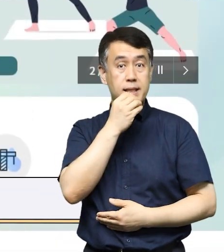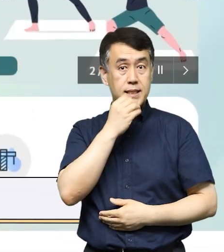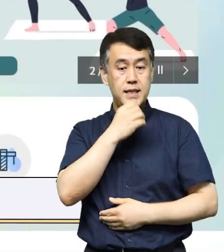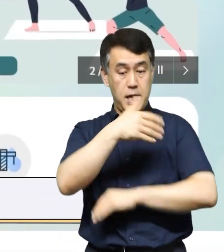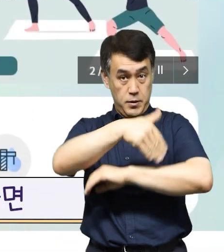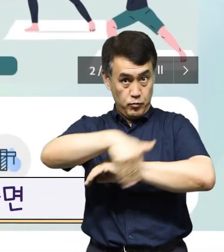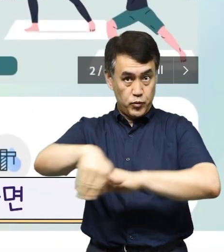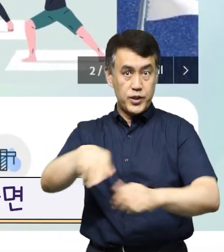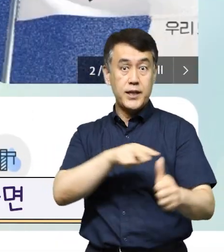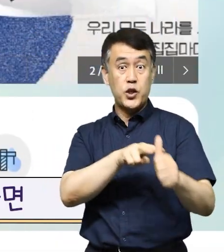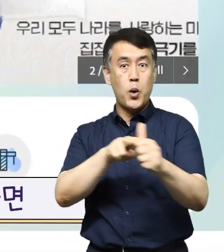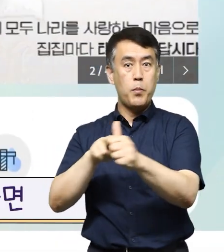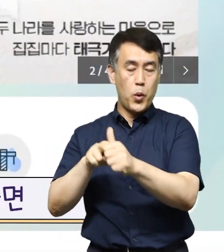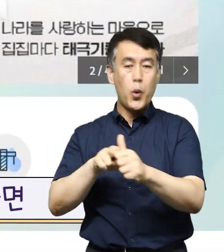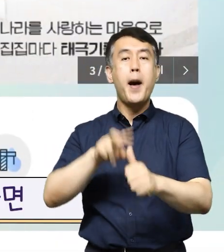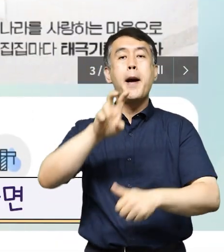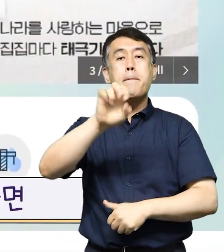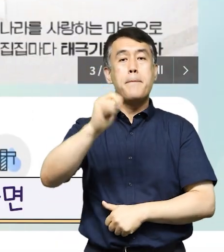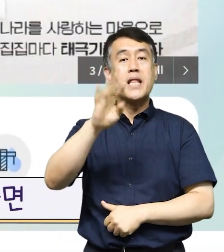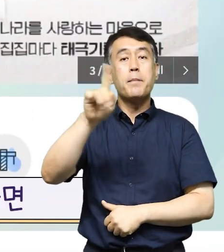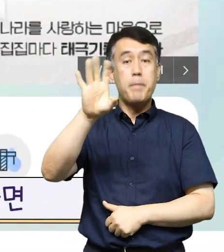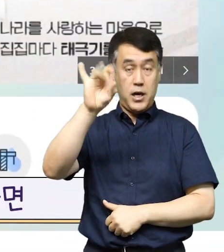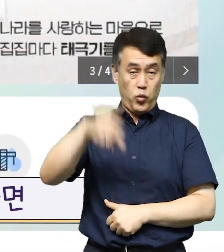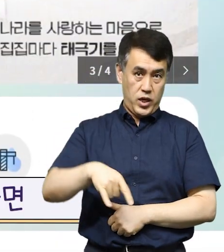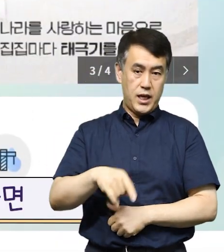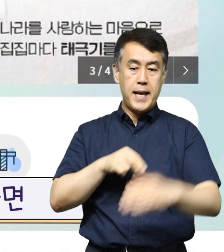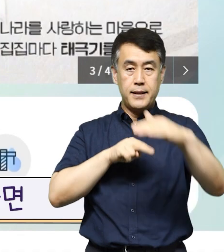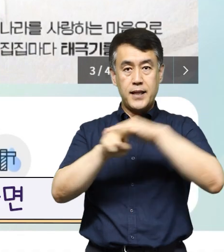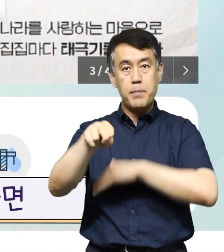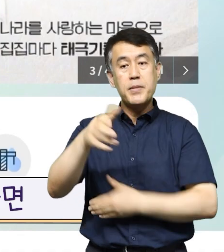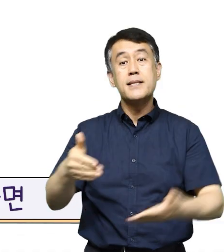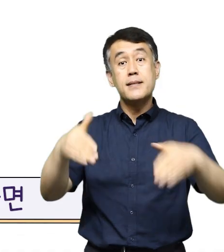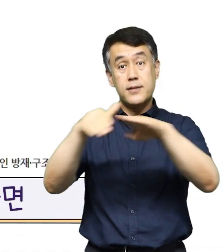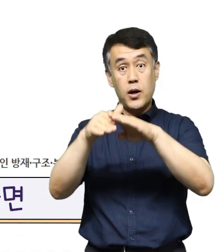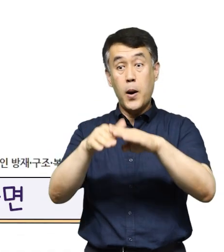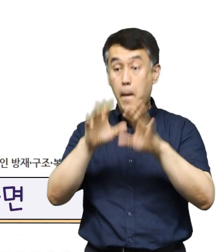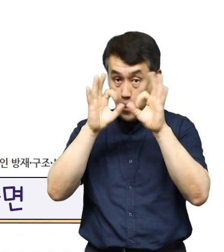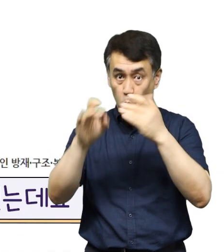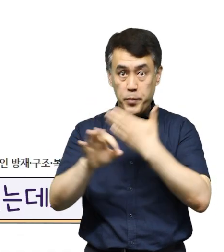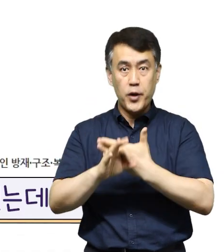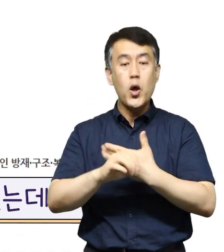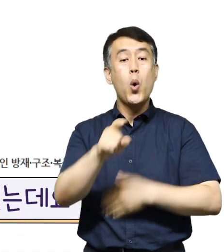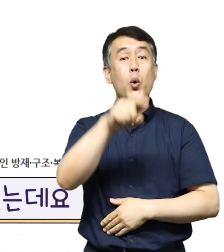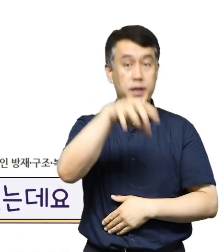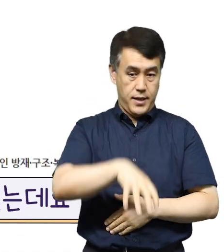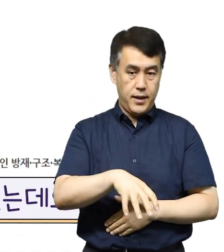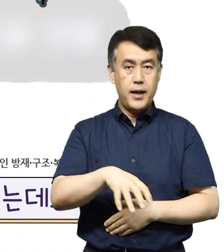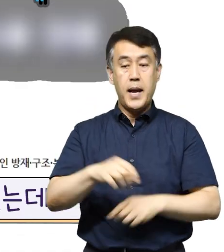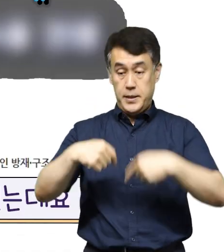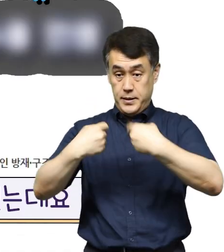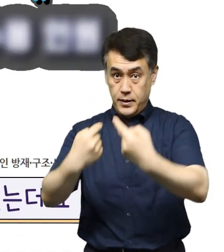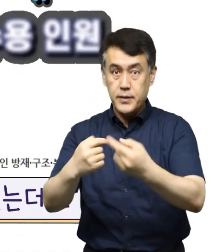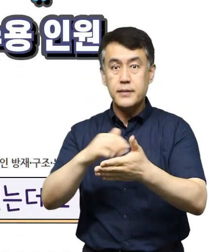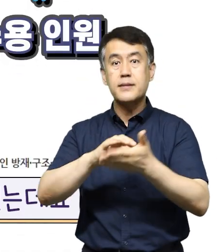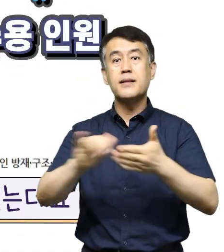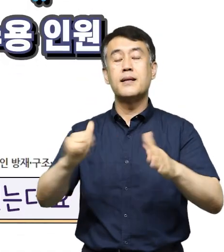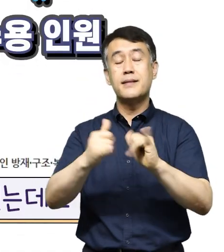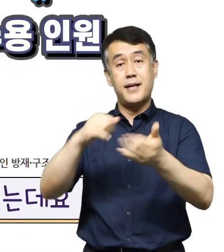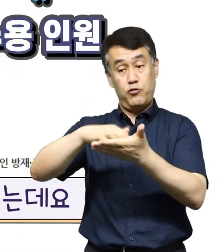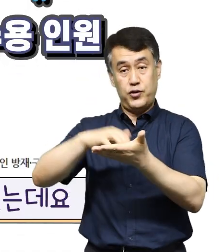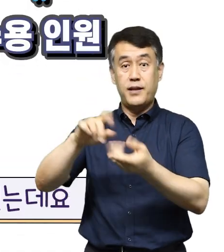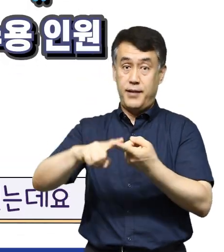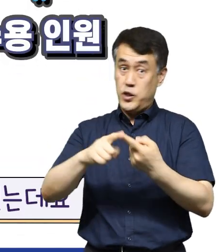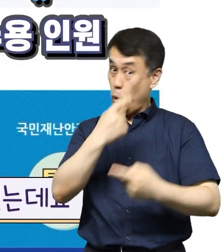홈페이지에서 분야별 정보, 민방위, 민방위 대피시설로 들어가면 우리구 대피시설 위치와 수용